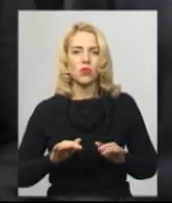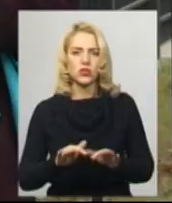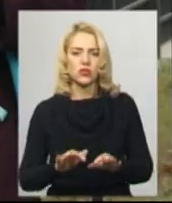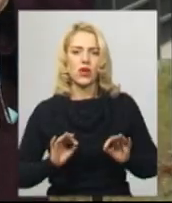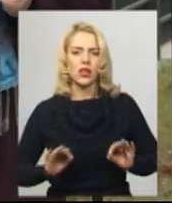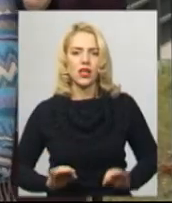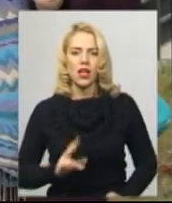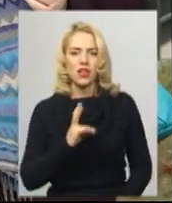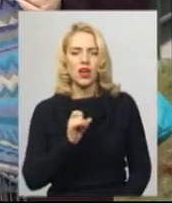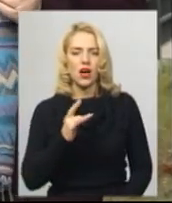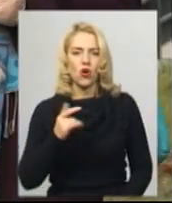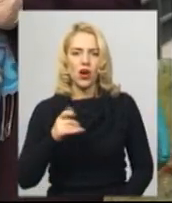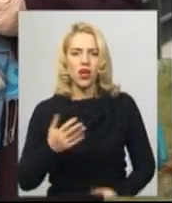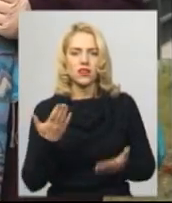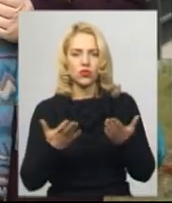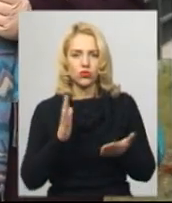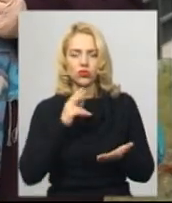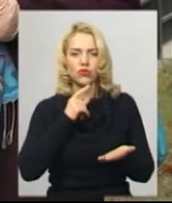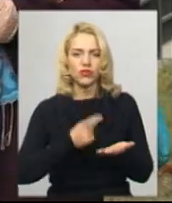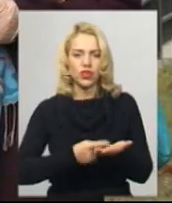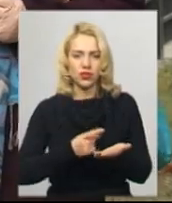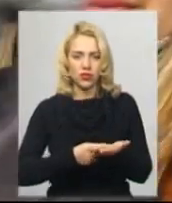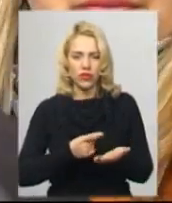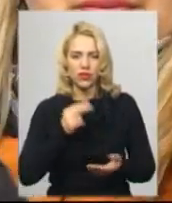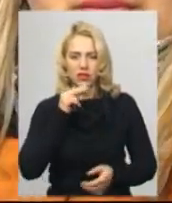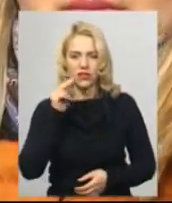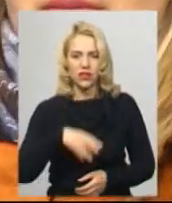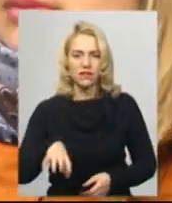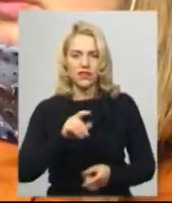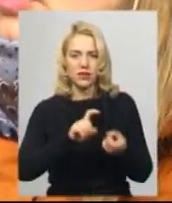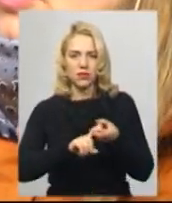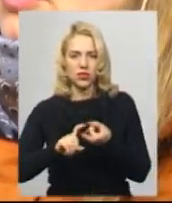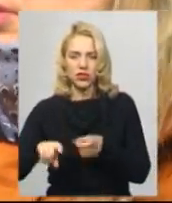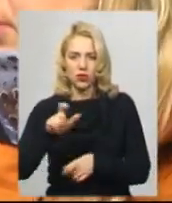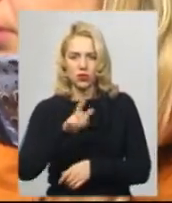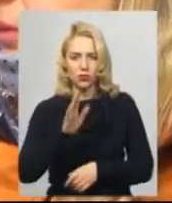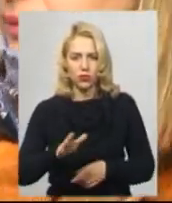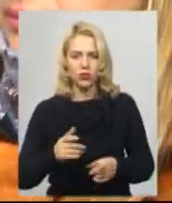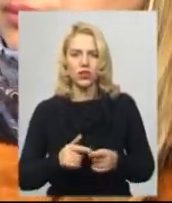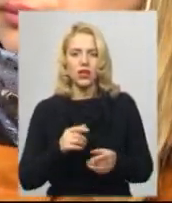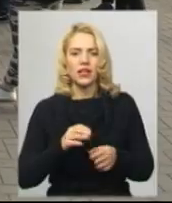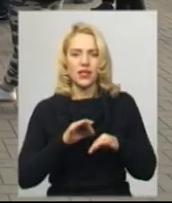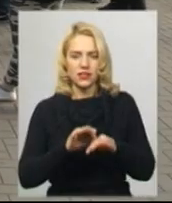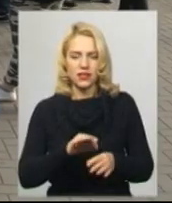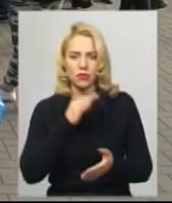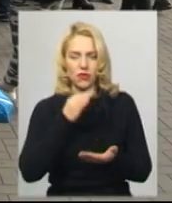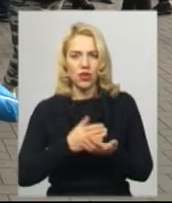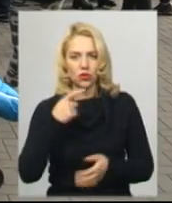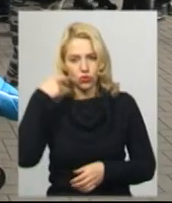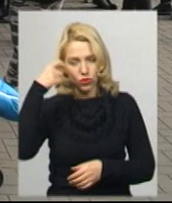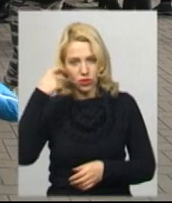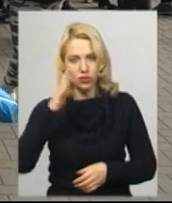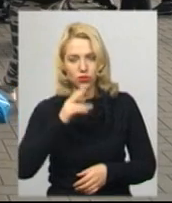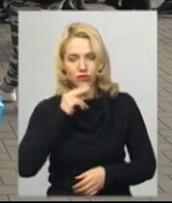Нараган. Говорять, в разі доведення вони всі причетні до ДТП понесуть відповідальність. Якщо доведуть вину громадянина Туреччини, то він понесе покарання у своїй